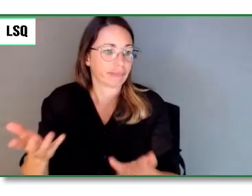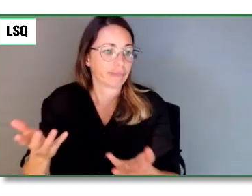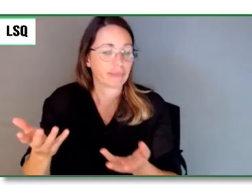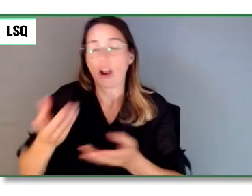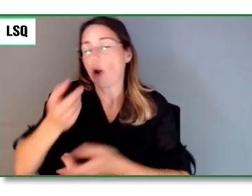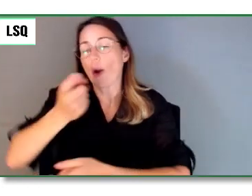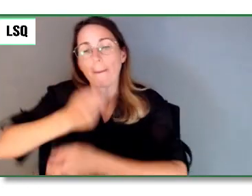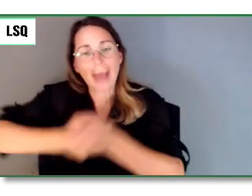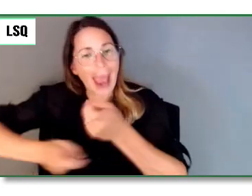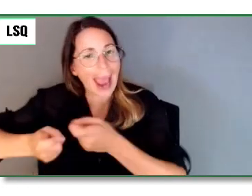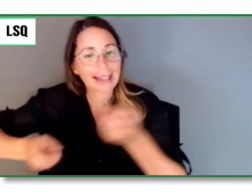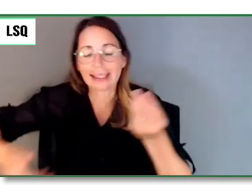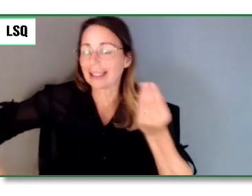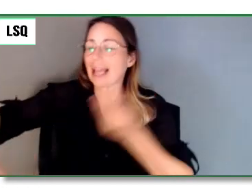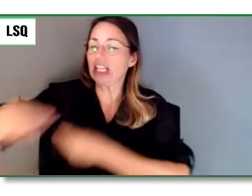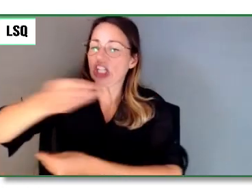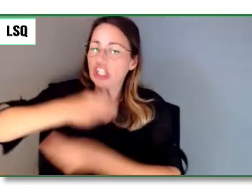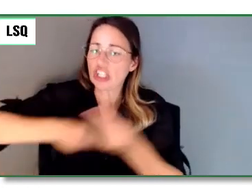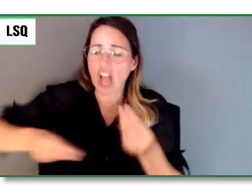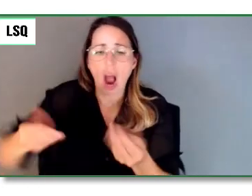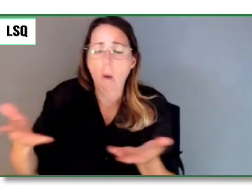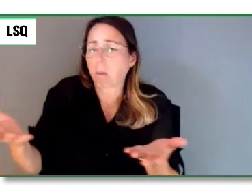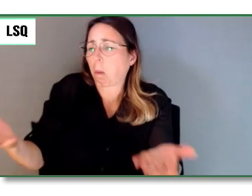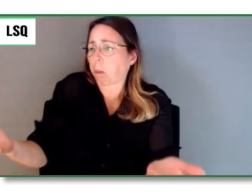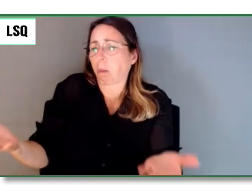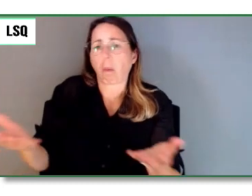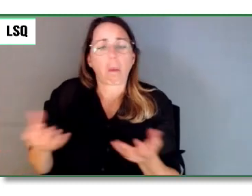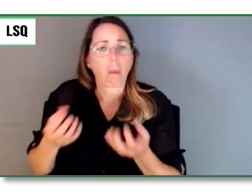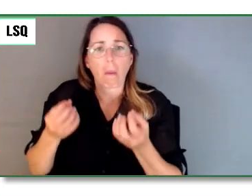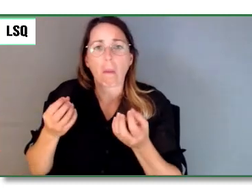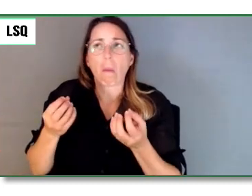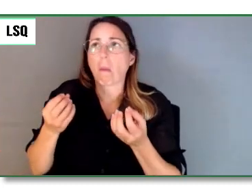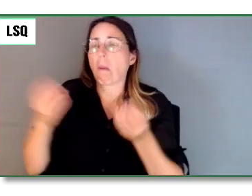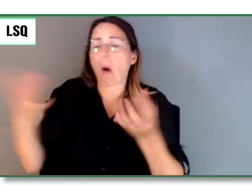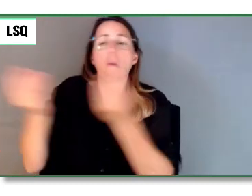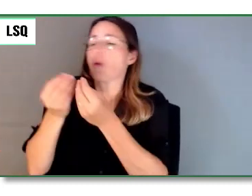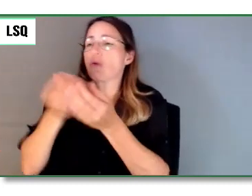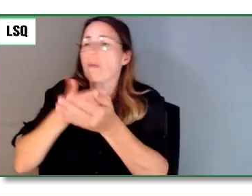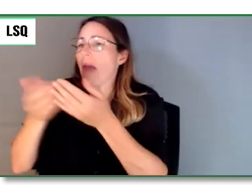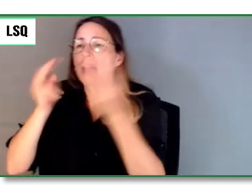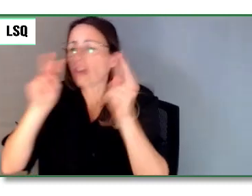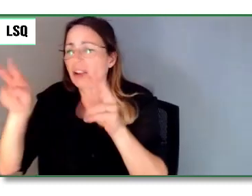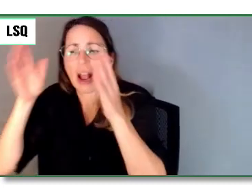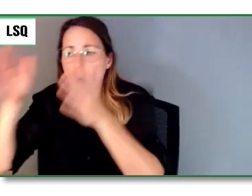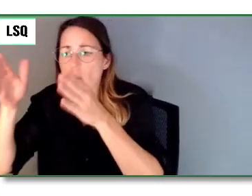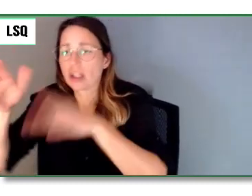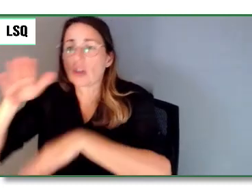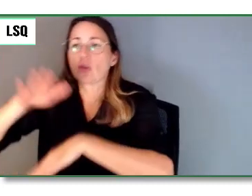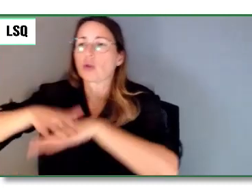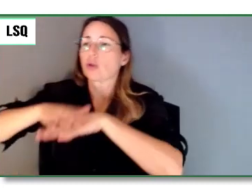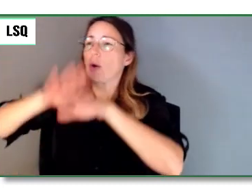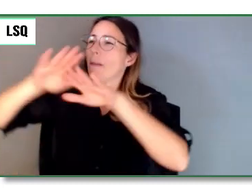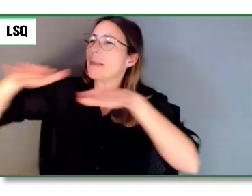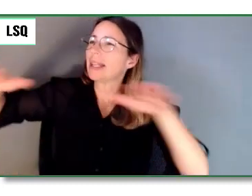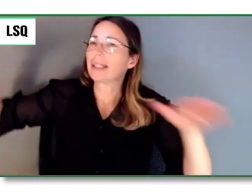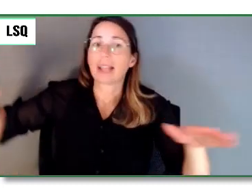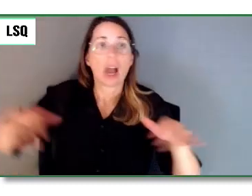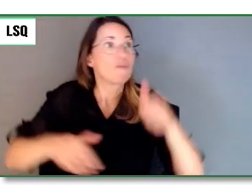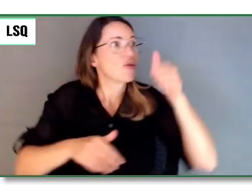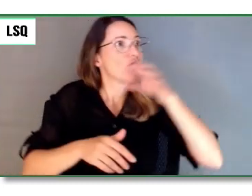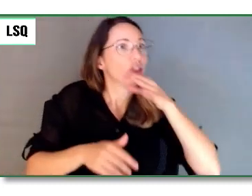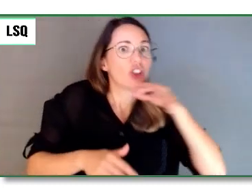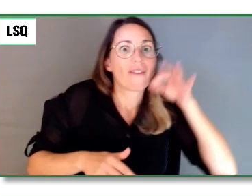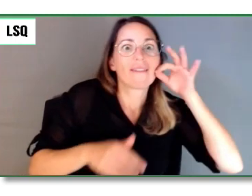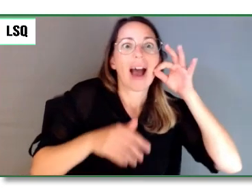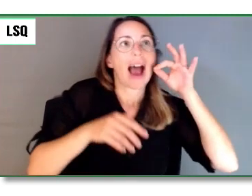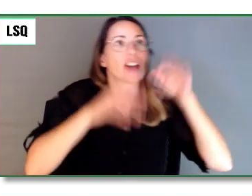sauvagerie se trouve la préservation du monde. Toutes les bonnes choses sont sauvages et libres. Et ça, ça vient